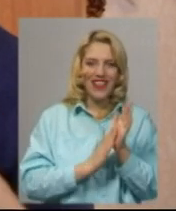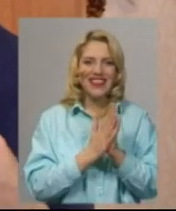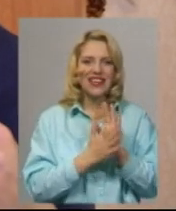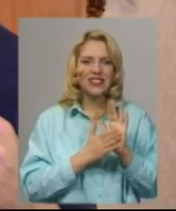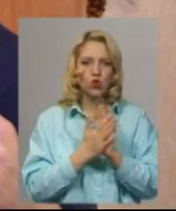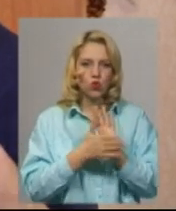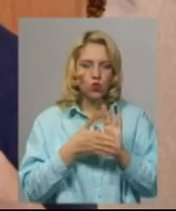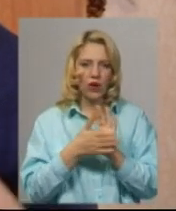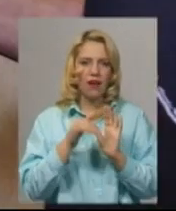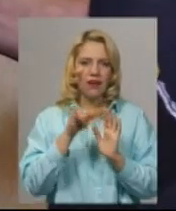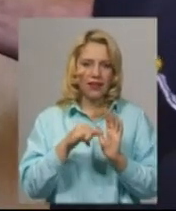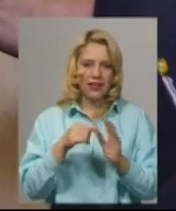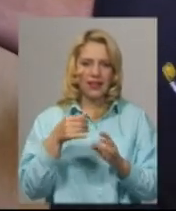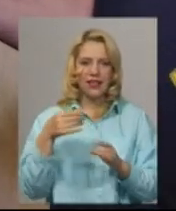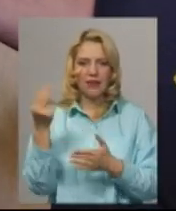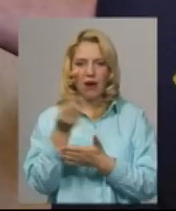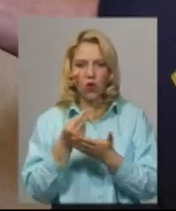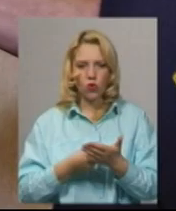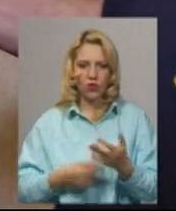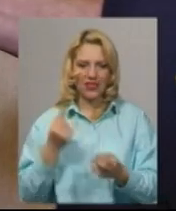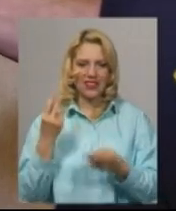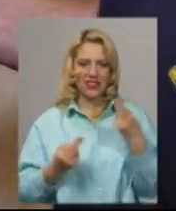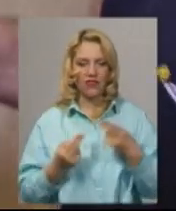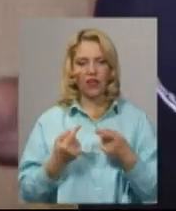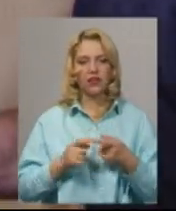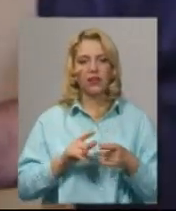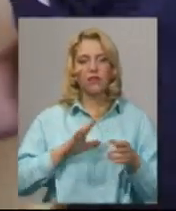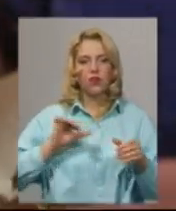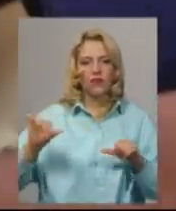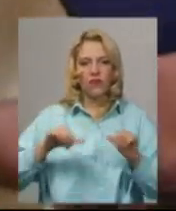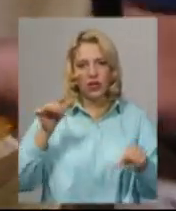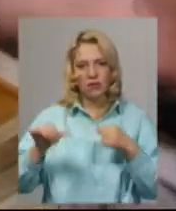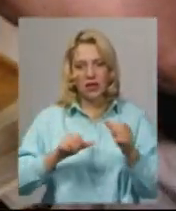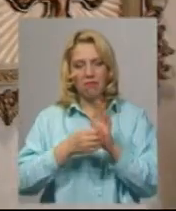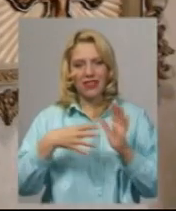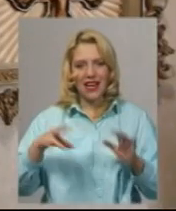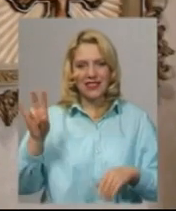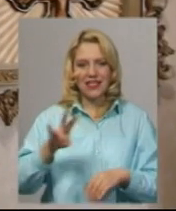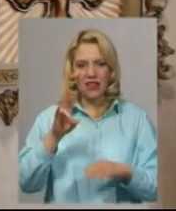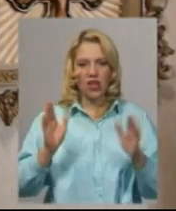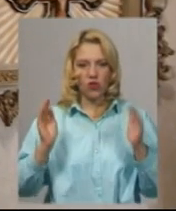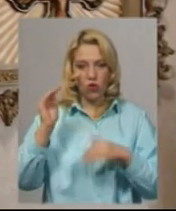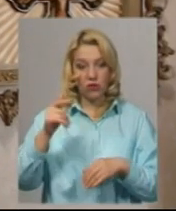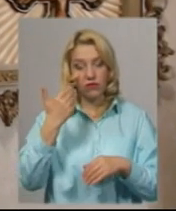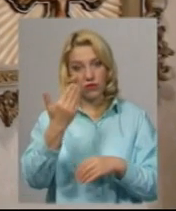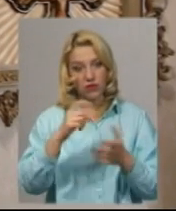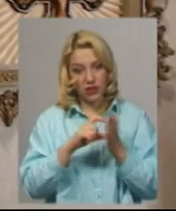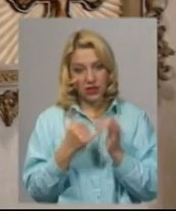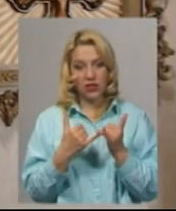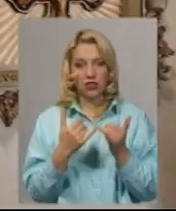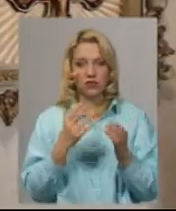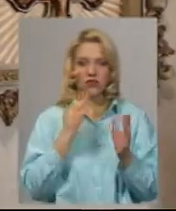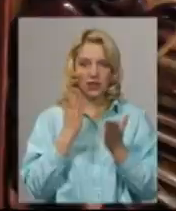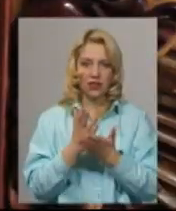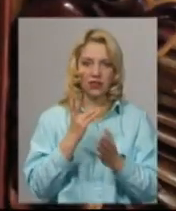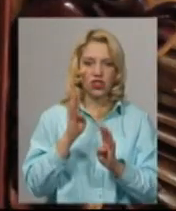різунок, і цвіт. За словами Анатолія, він вирізбив 15 ікон. У його квартирі наразі 4 роботи. Вперше з виробами з дерева